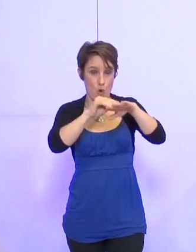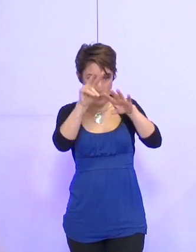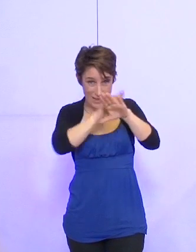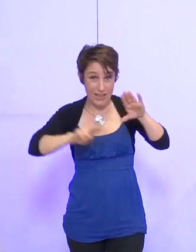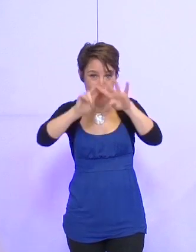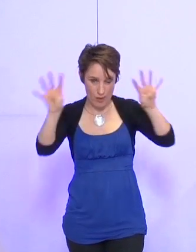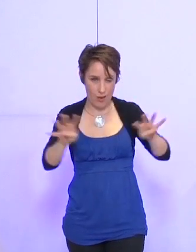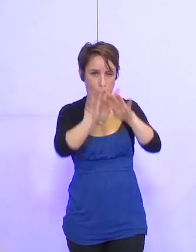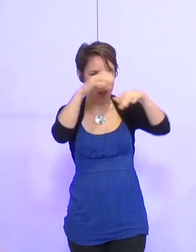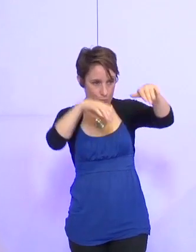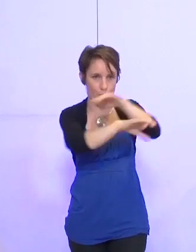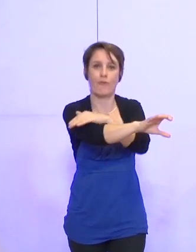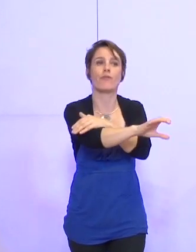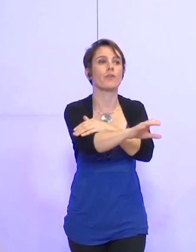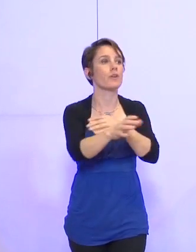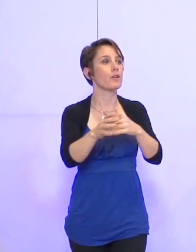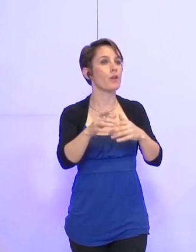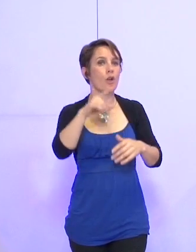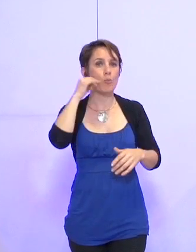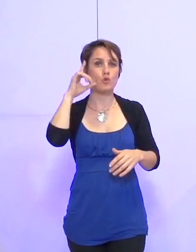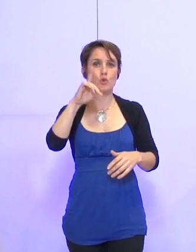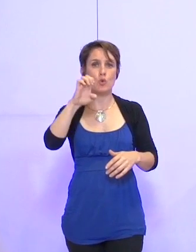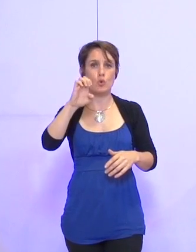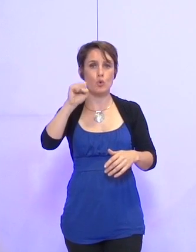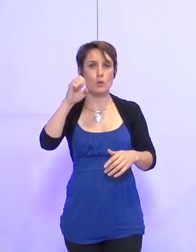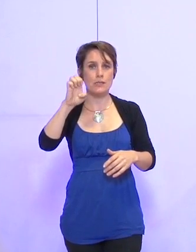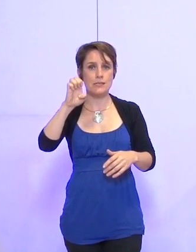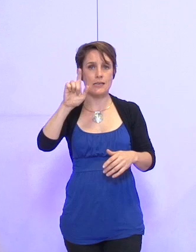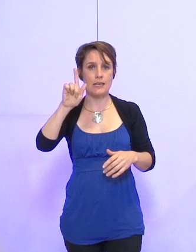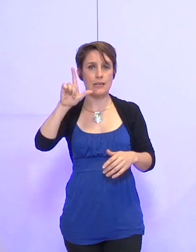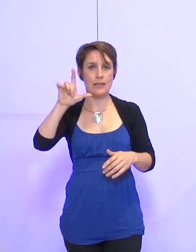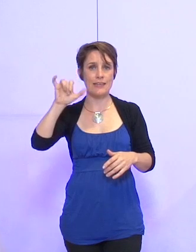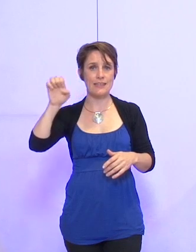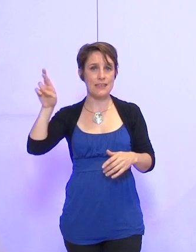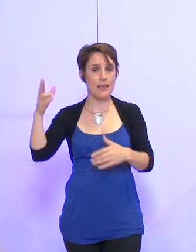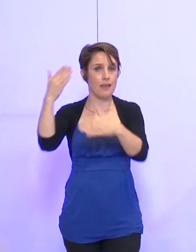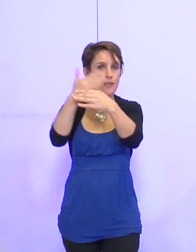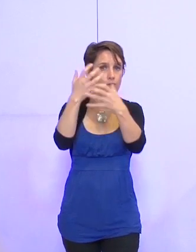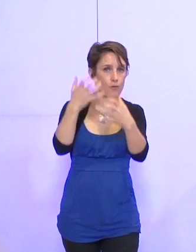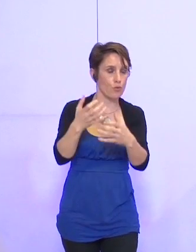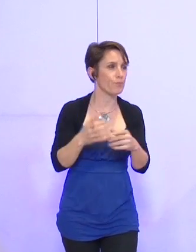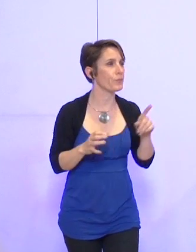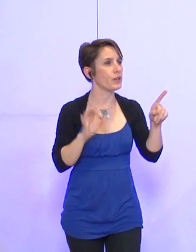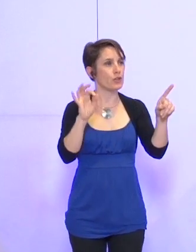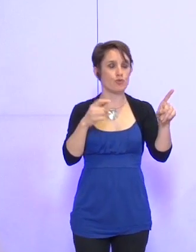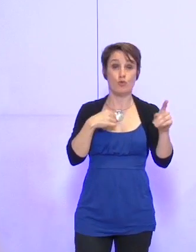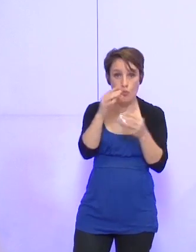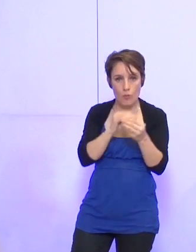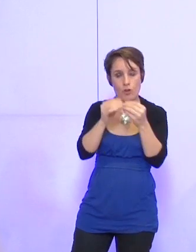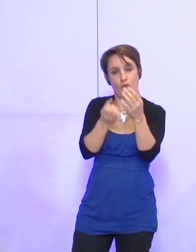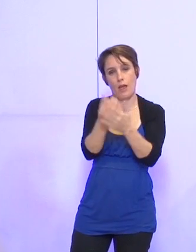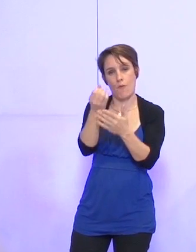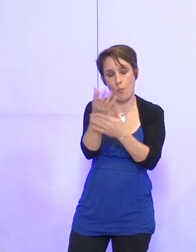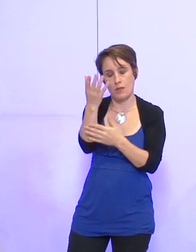-Alpes. C'est une demande de prise de parole de M. De Siglier. M. le maire, chers collègues, permettez-moi d'apporter un complément d'information à l